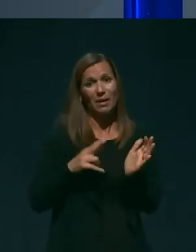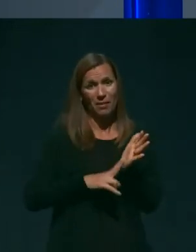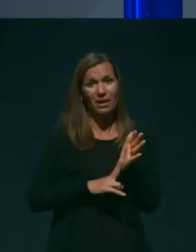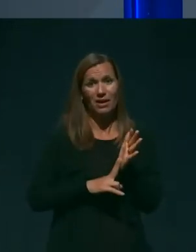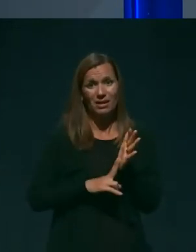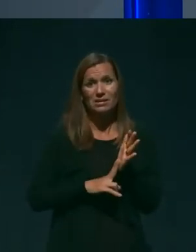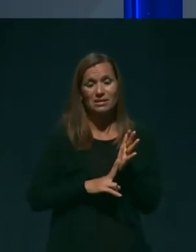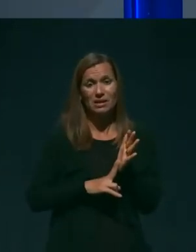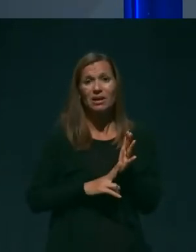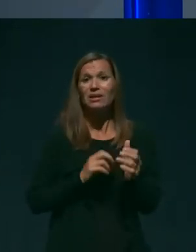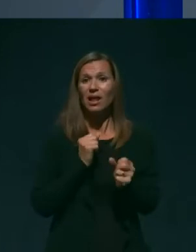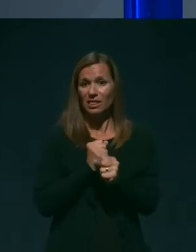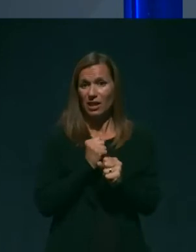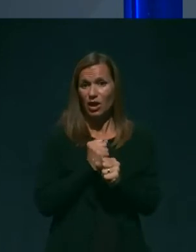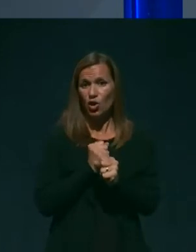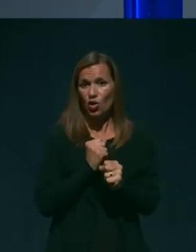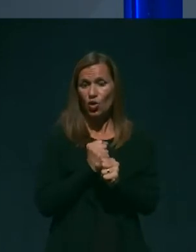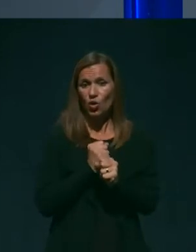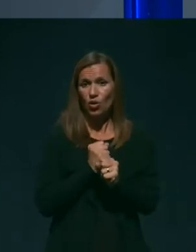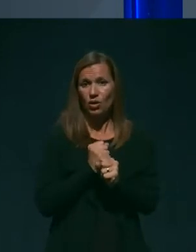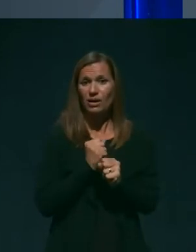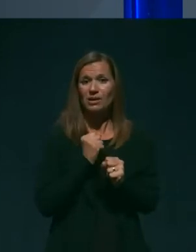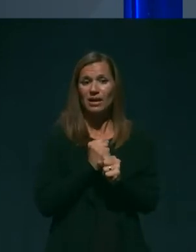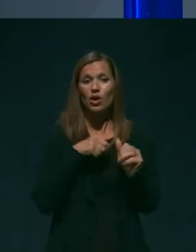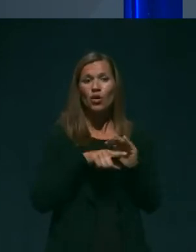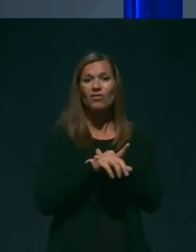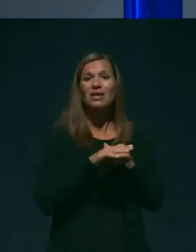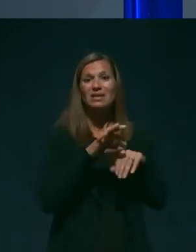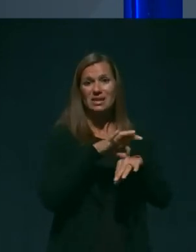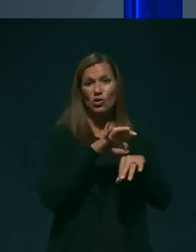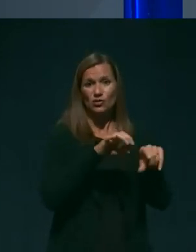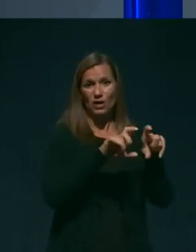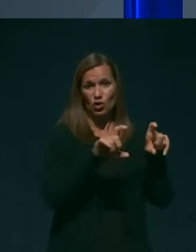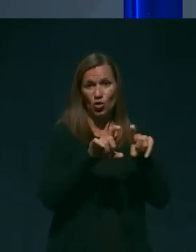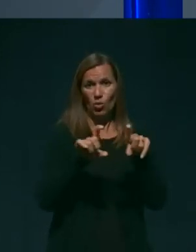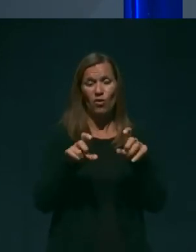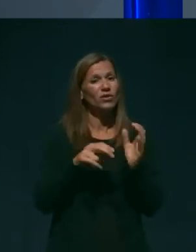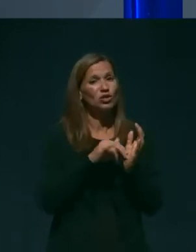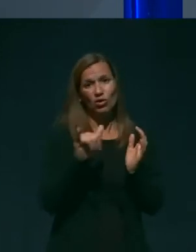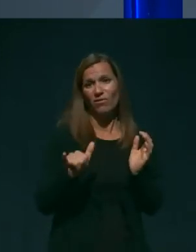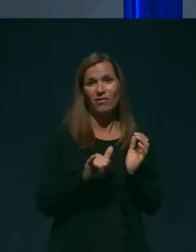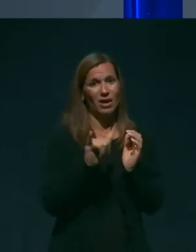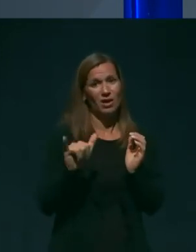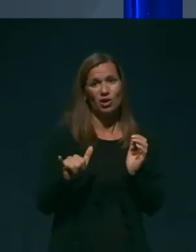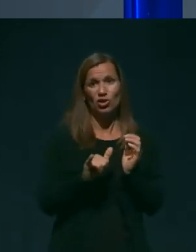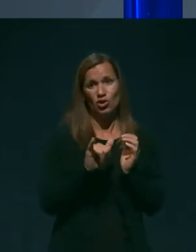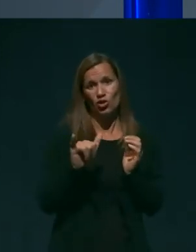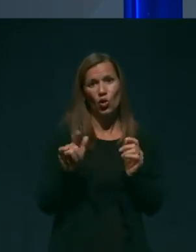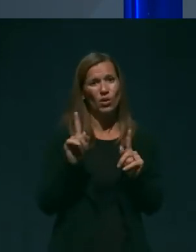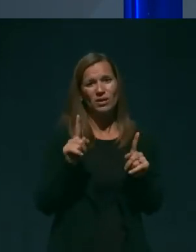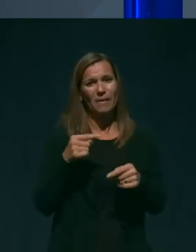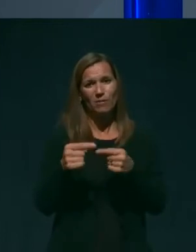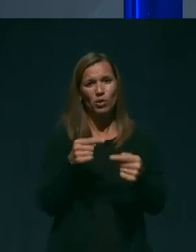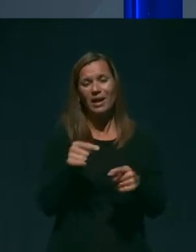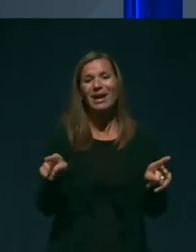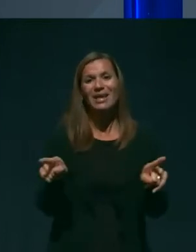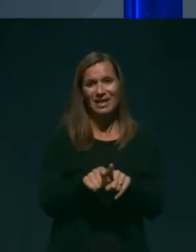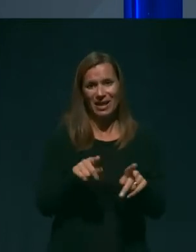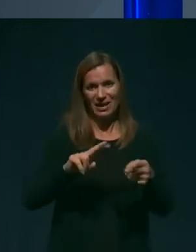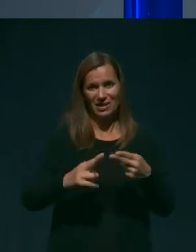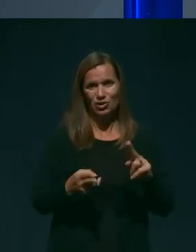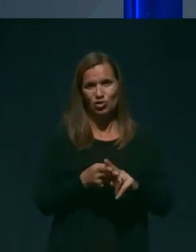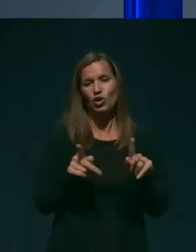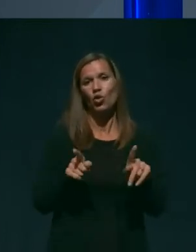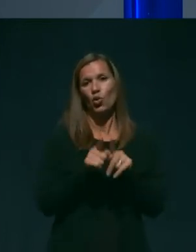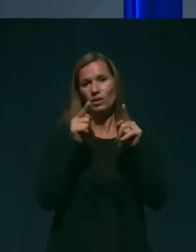da delo v zdravstvenih zavodih še vedno ne poteka na enak način, kot je potekalo